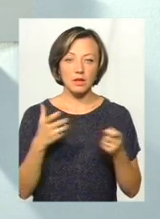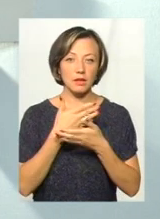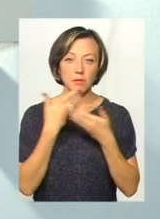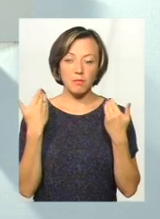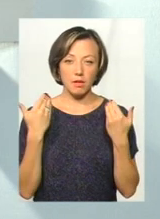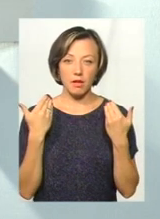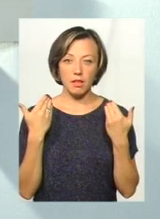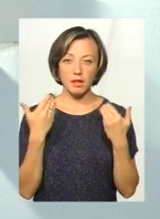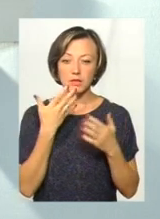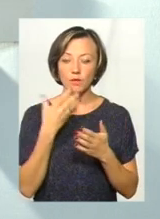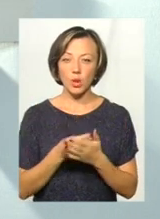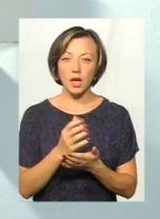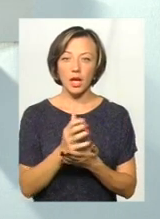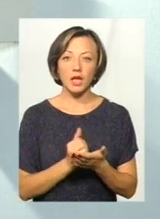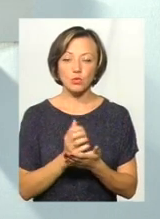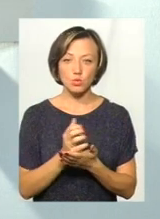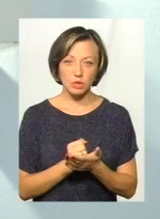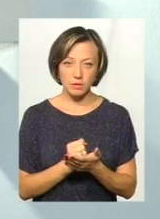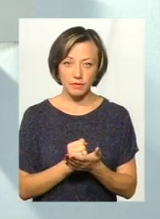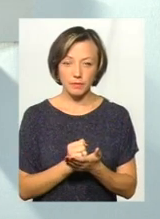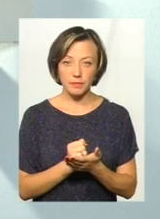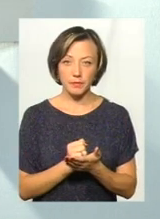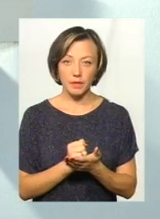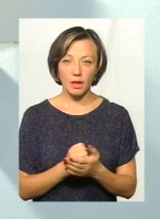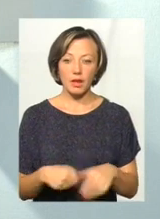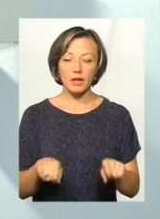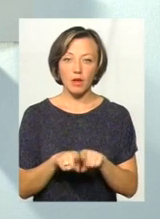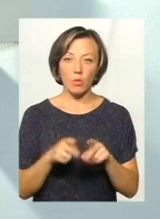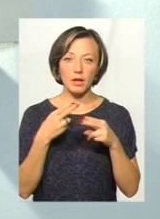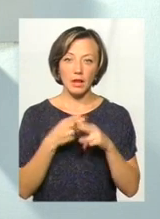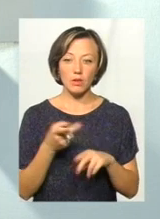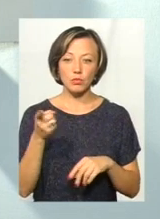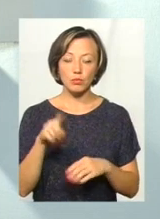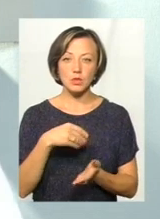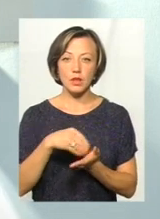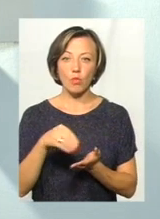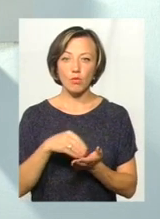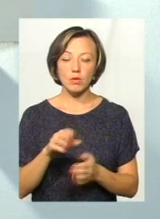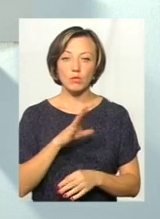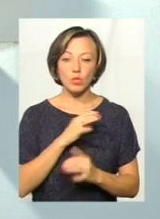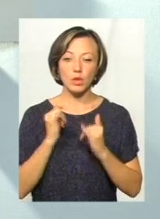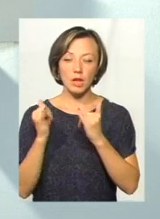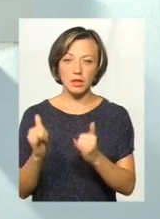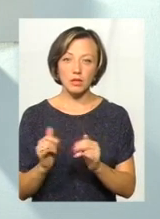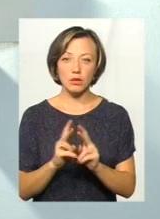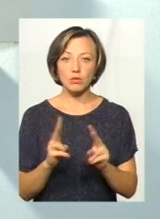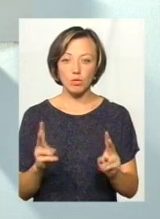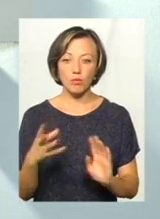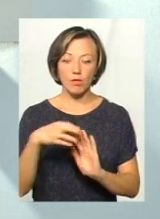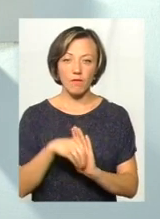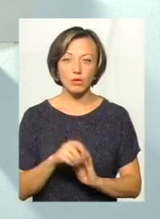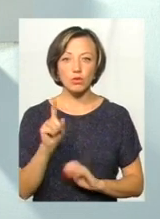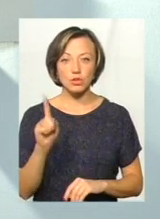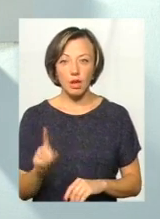своїх ресурсів, скажімо так, такої техніки, тому закуплено було саме для них, які, в принципі, впроваджують.